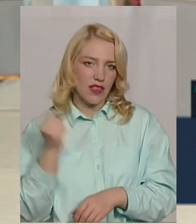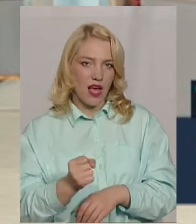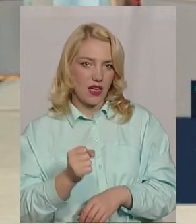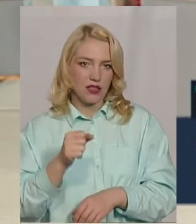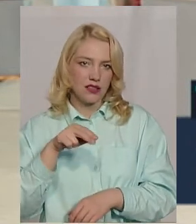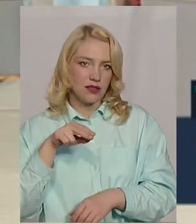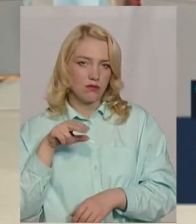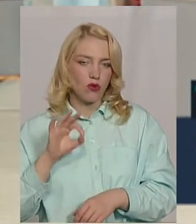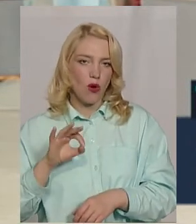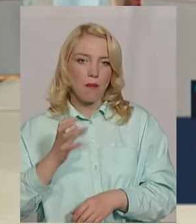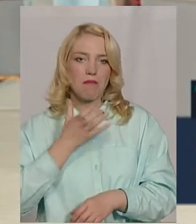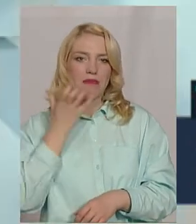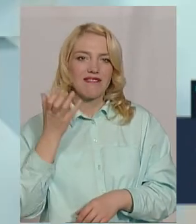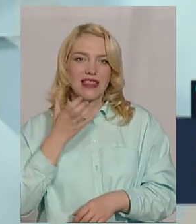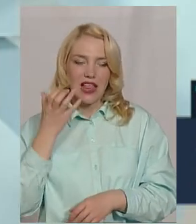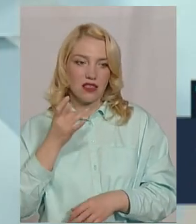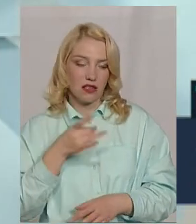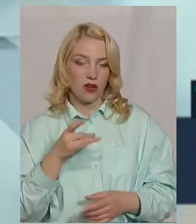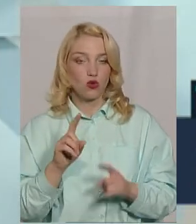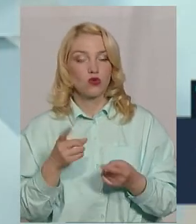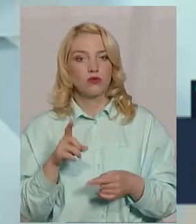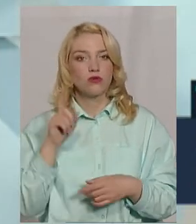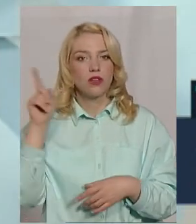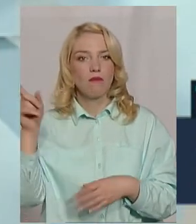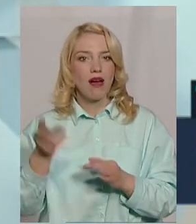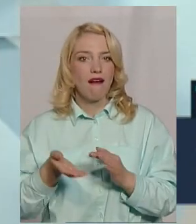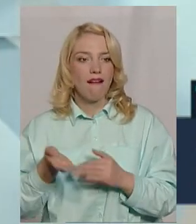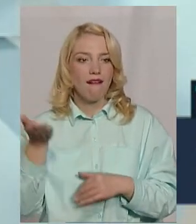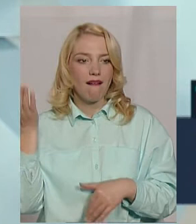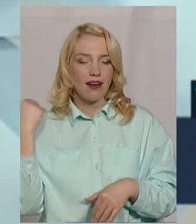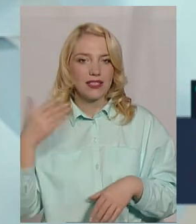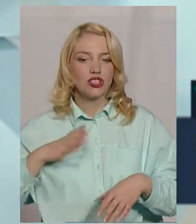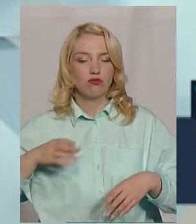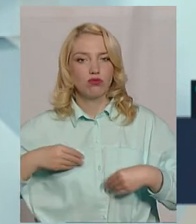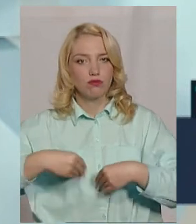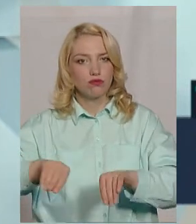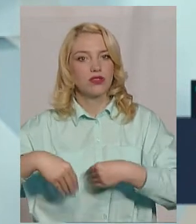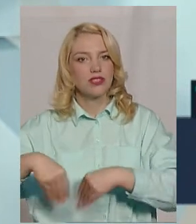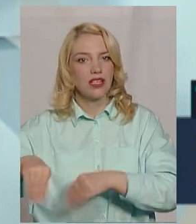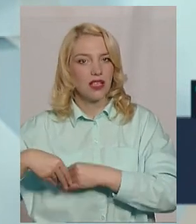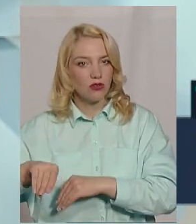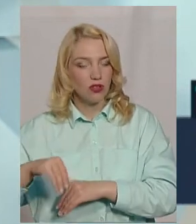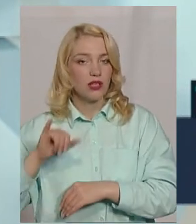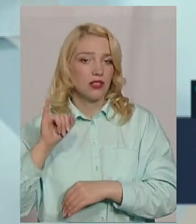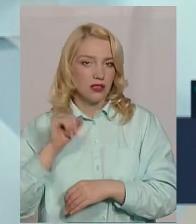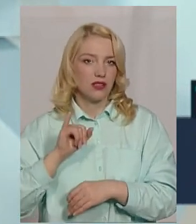саме по південних районах. Чому? Бо там раніше пройшли посівні роботи, тому вже